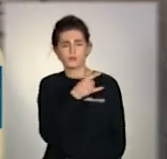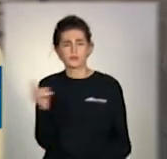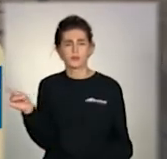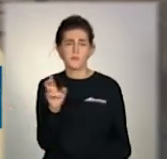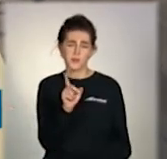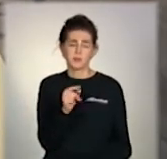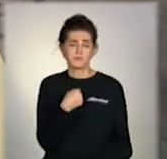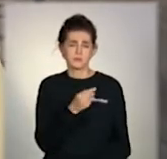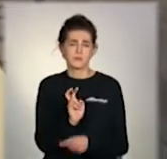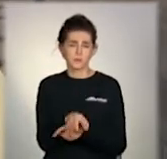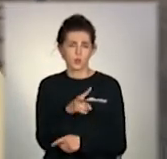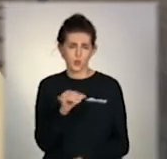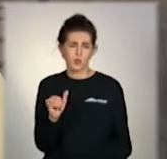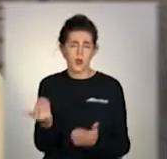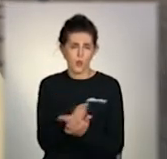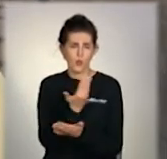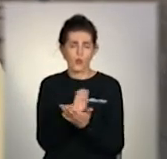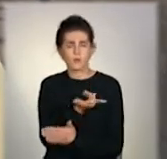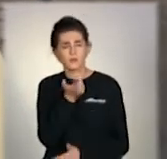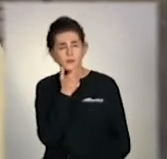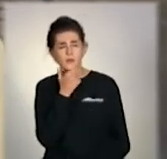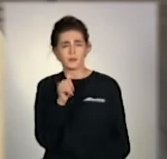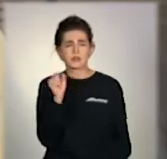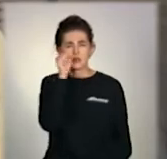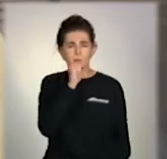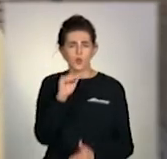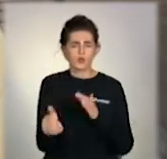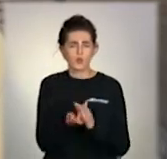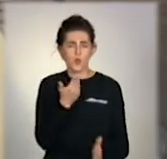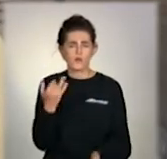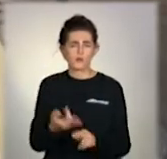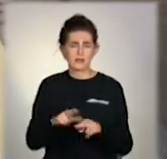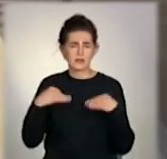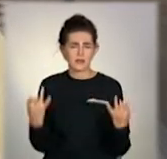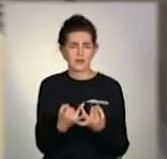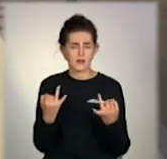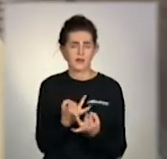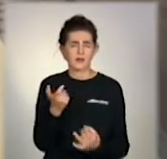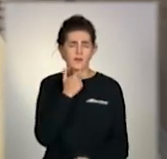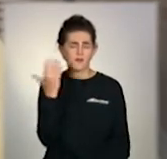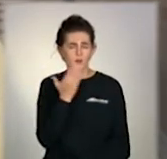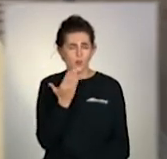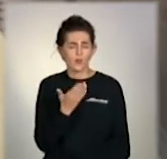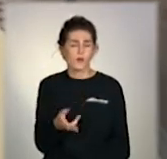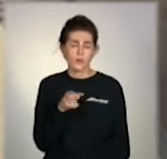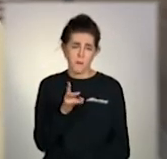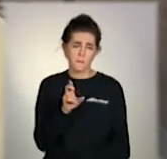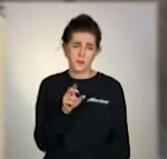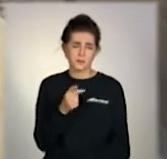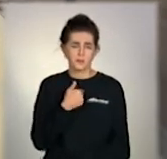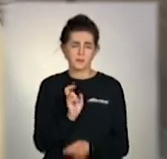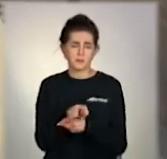Куди-то б сходила в кіно. Чому ні, там зимою, по-моєму, виходять цікаві фільми. Ну, я б і так, і так сходила.